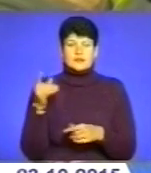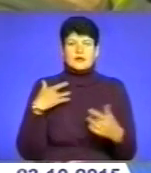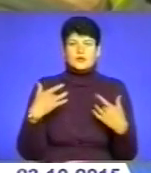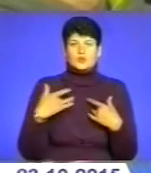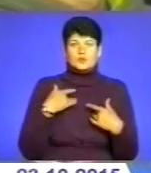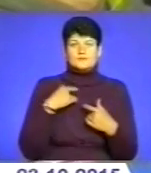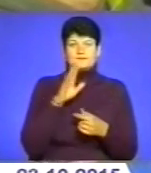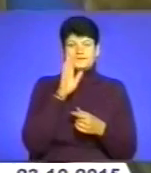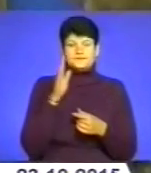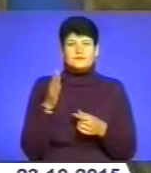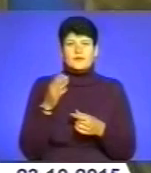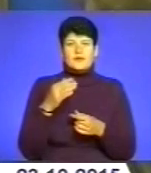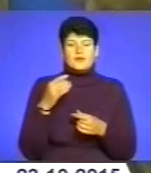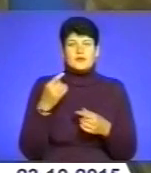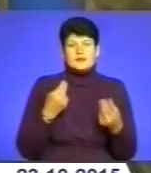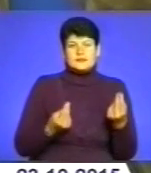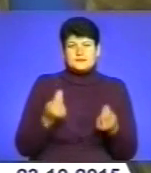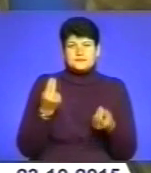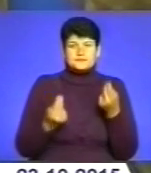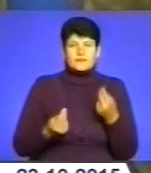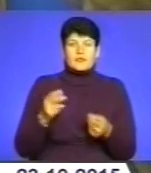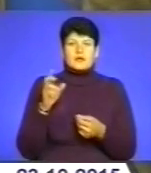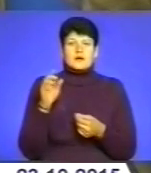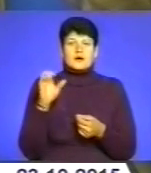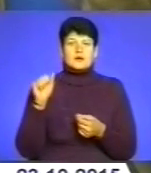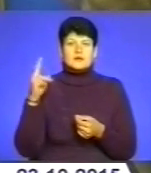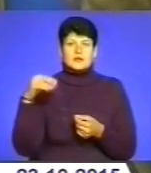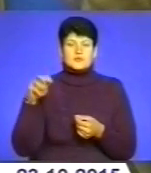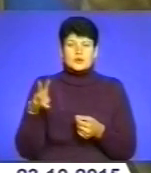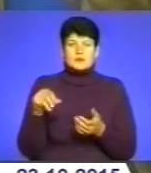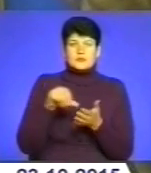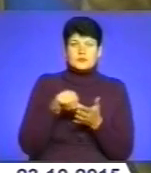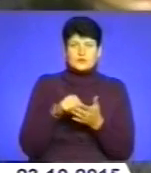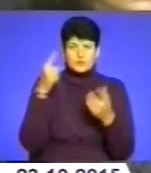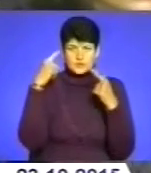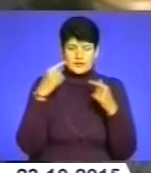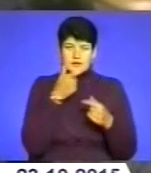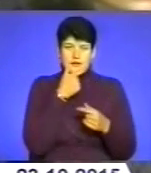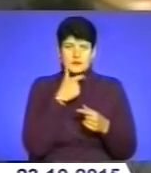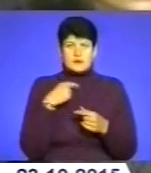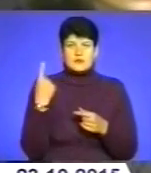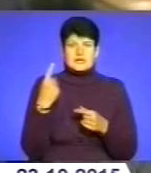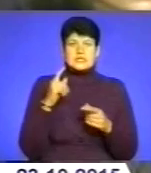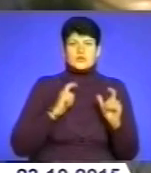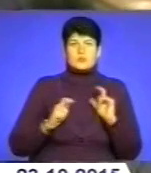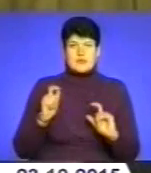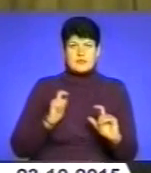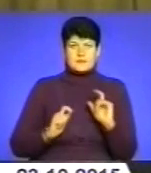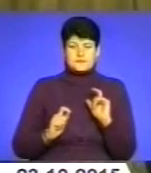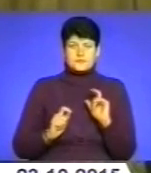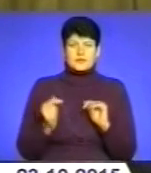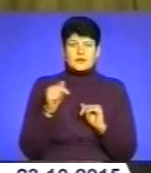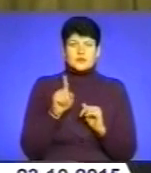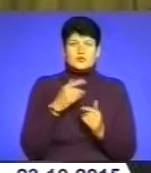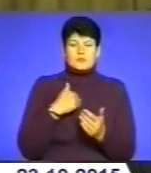Мельничука. У заході взяли участь представники творчої інтелігенції краю та студентська молодь. Те, що ми